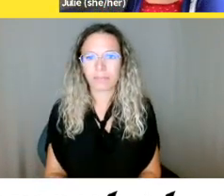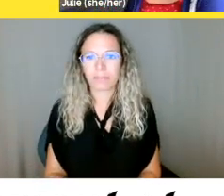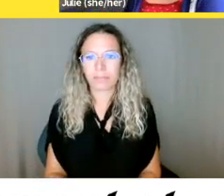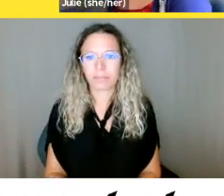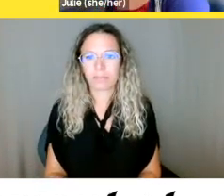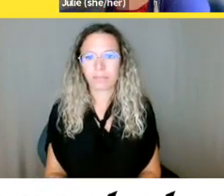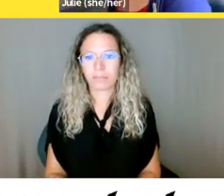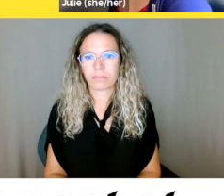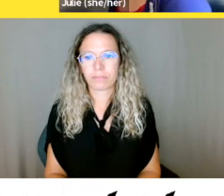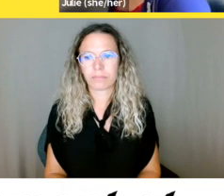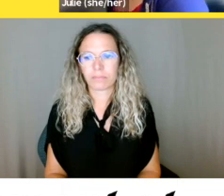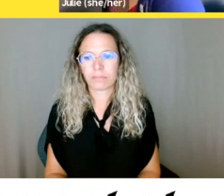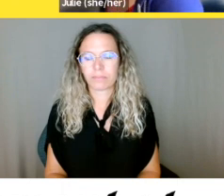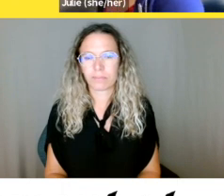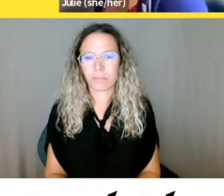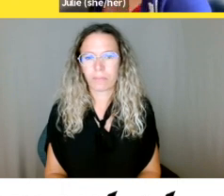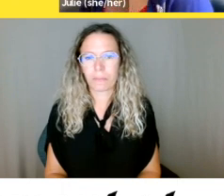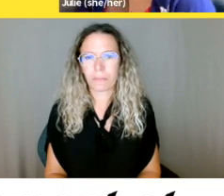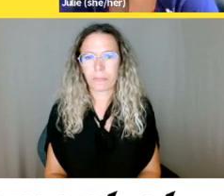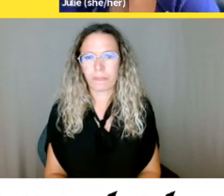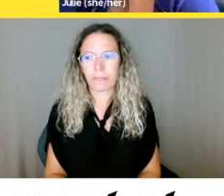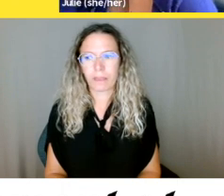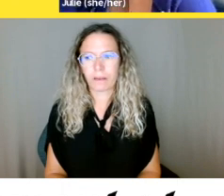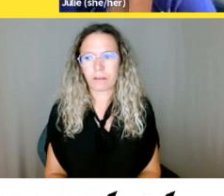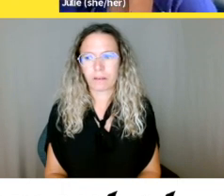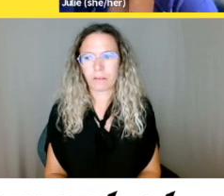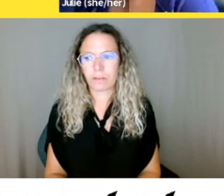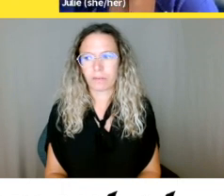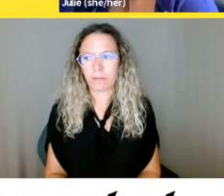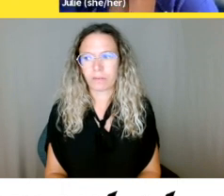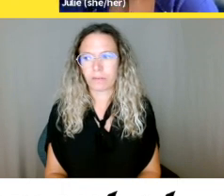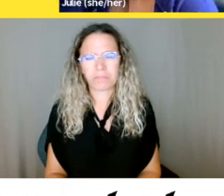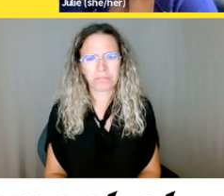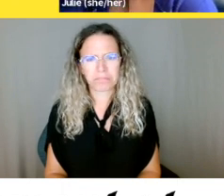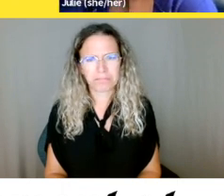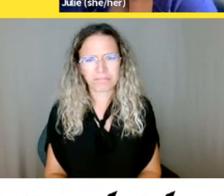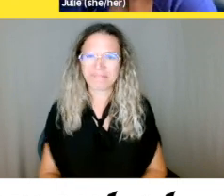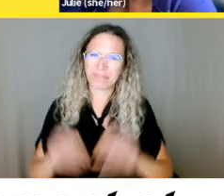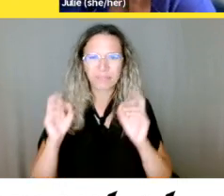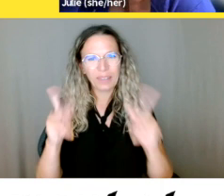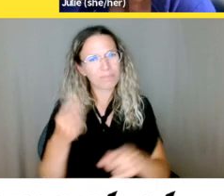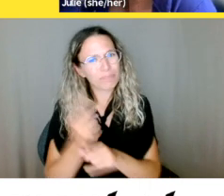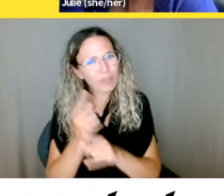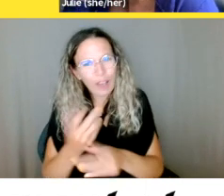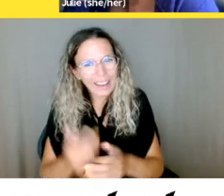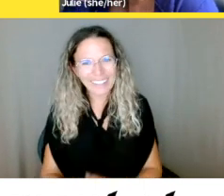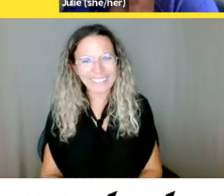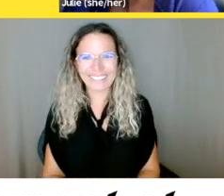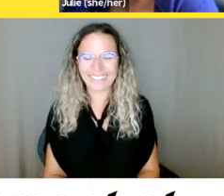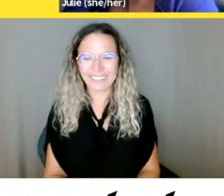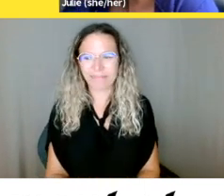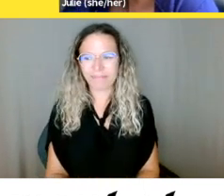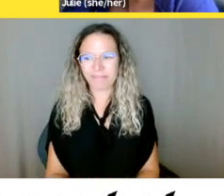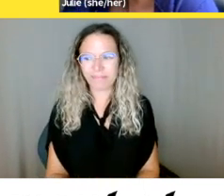C'est correct. En effet, ce n'est pas une question piège, mais la réponse qui est